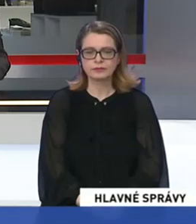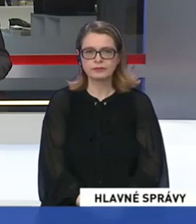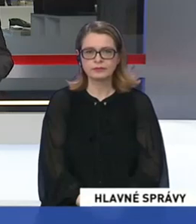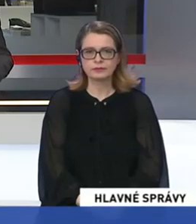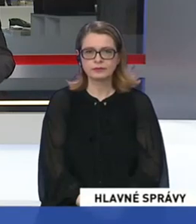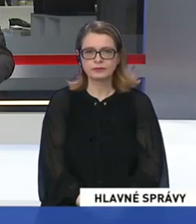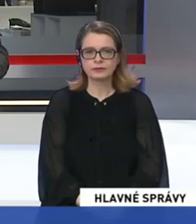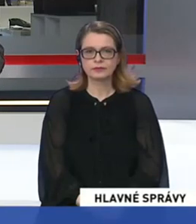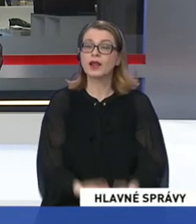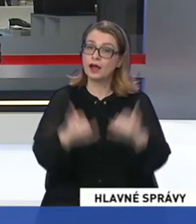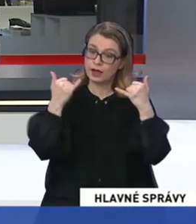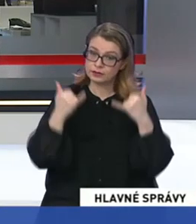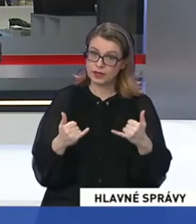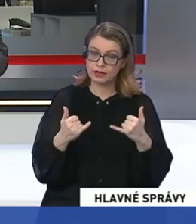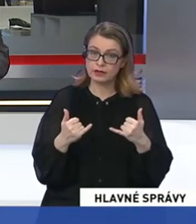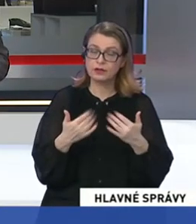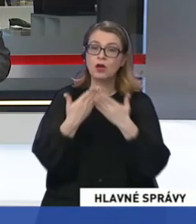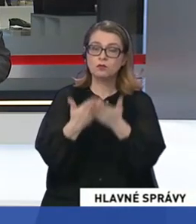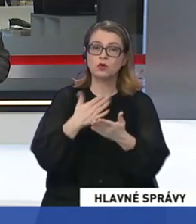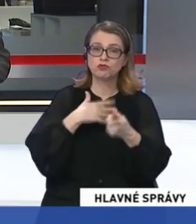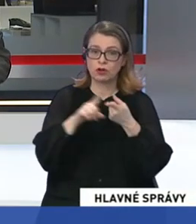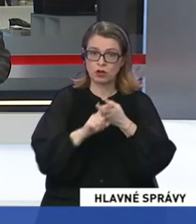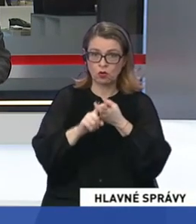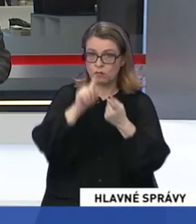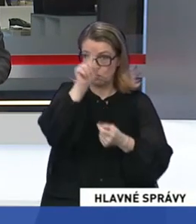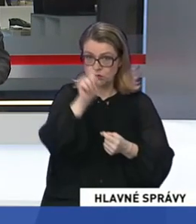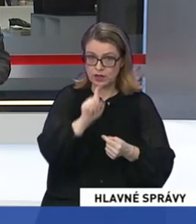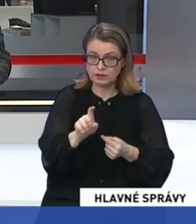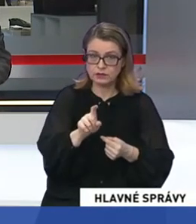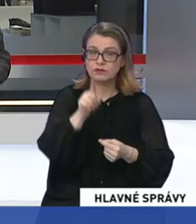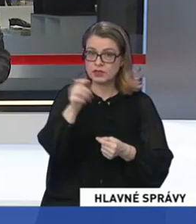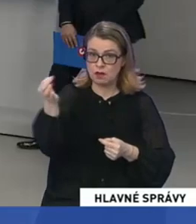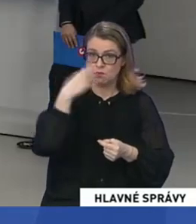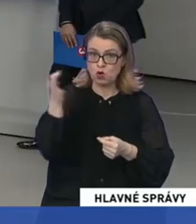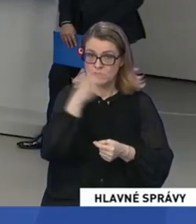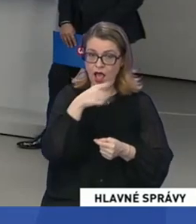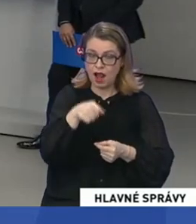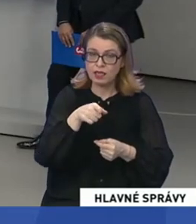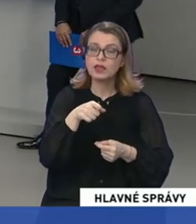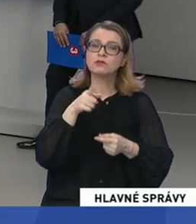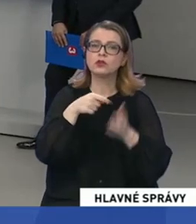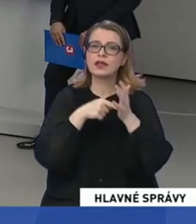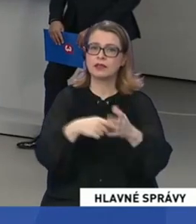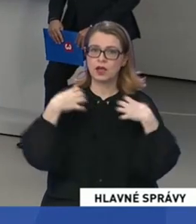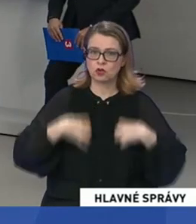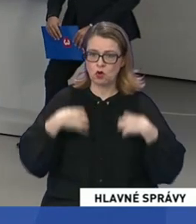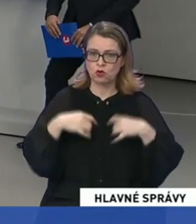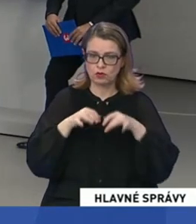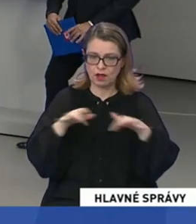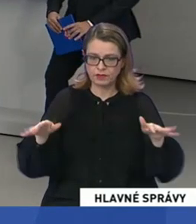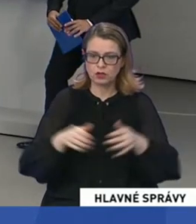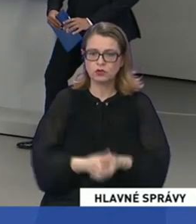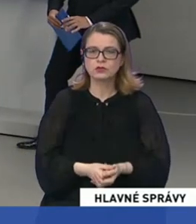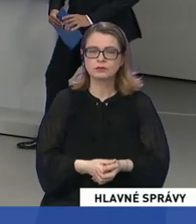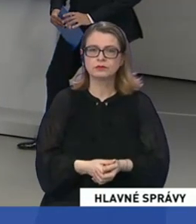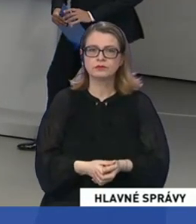No a teraz vám ponúka Jozef Šivák otázky, ktoré ste poslali do redakcia, ktoré sa týkajú koronavírusu. Má už pripraveného